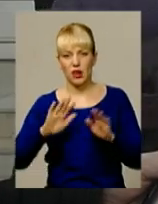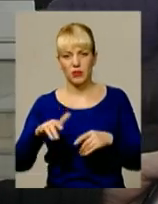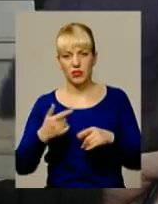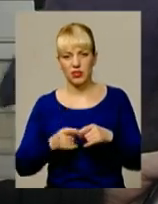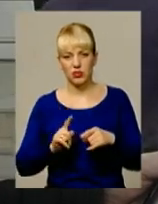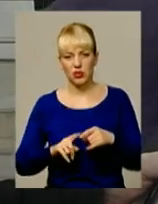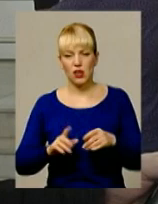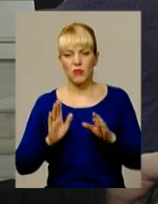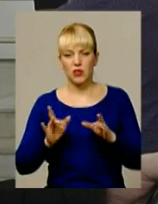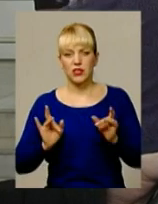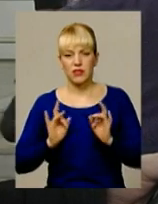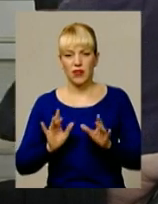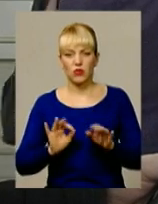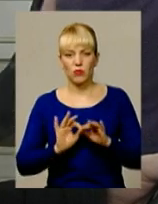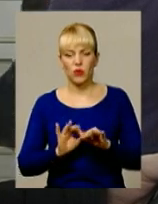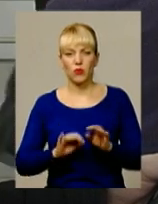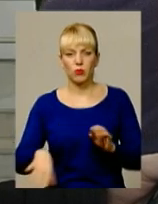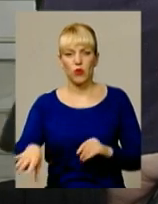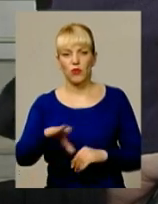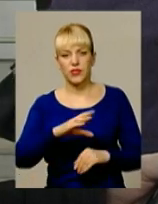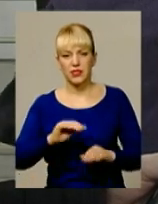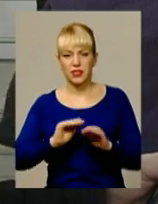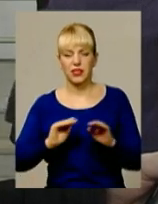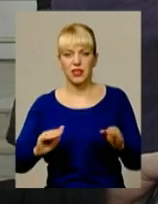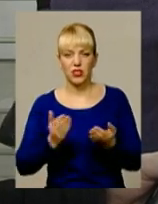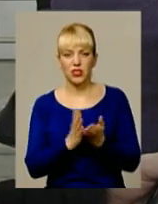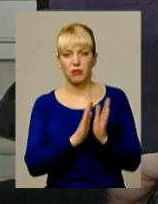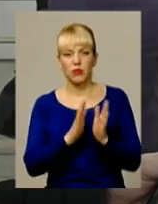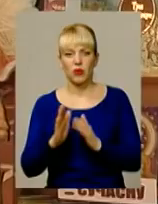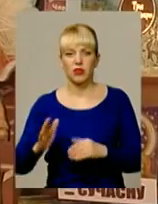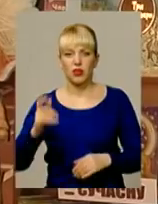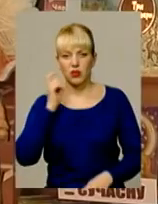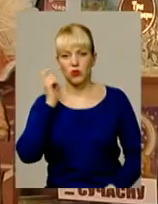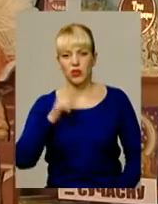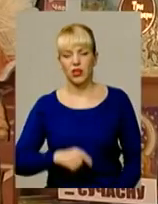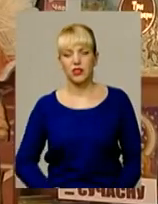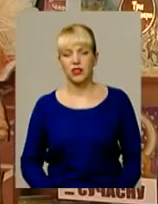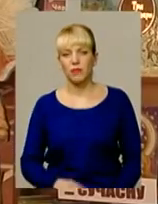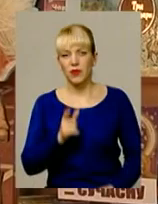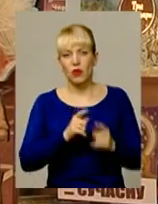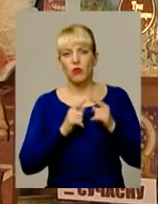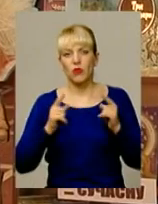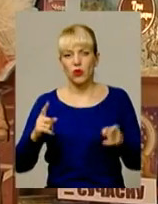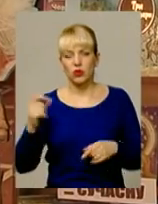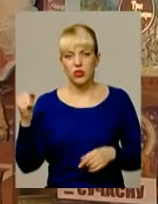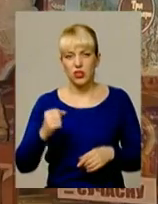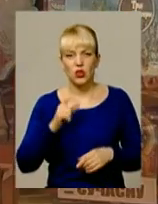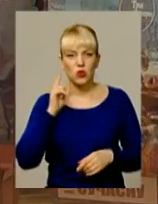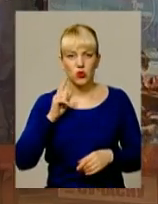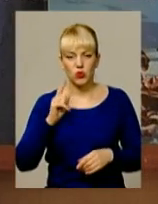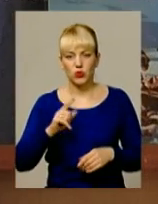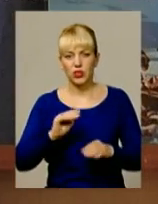відкриття це свято буде проходити по усіх дитячих бібліотеках України. Протягом тижня юні княголюби